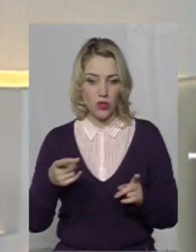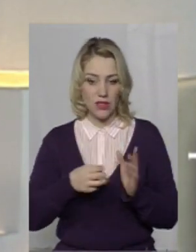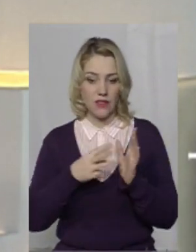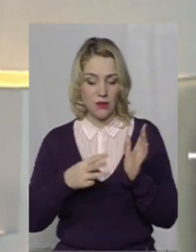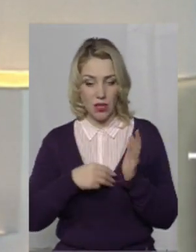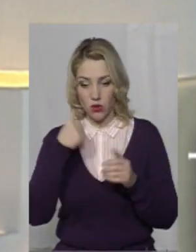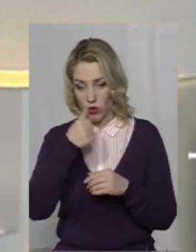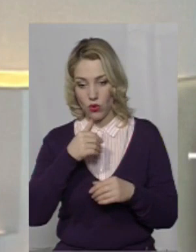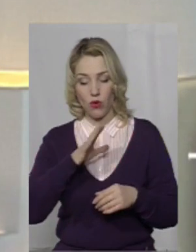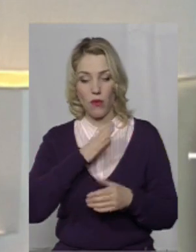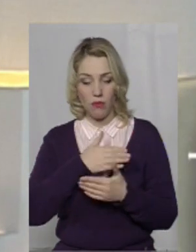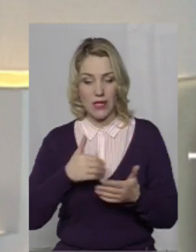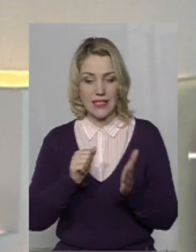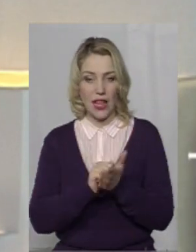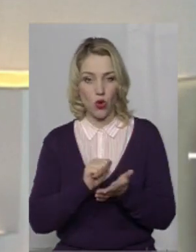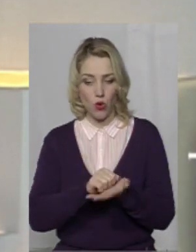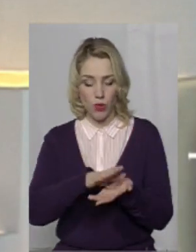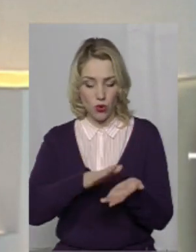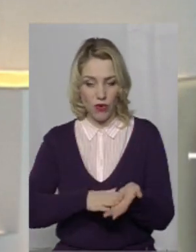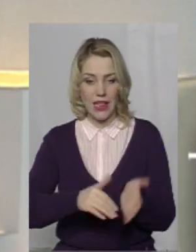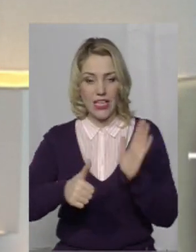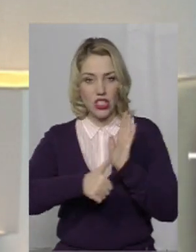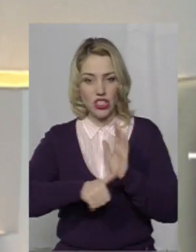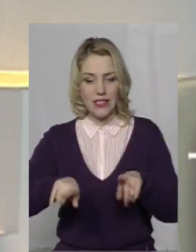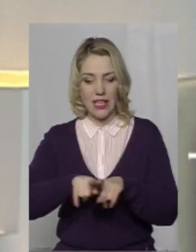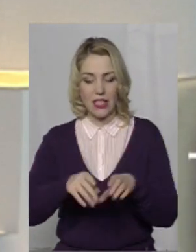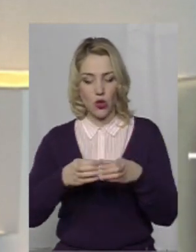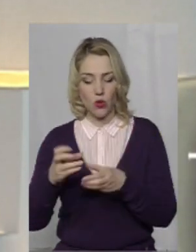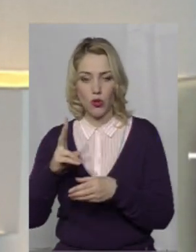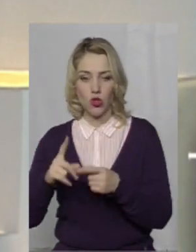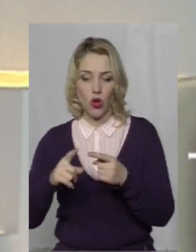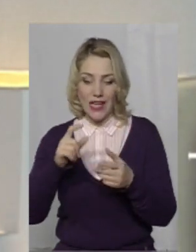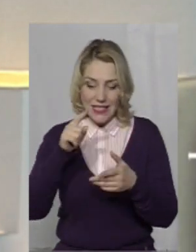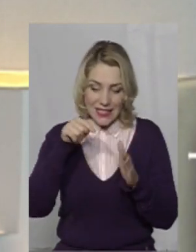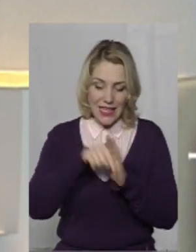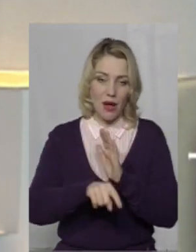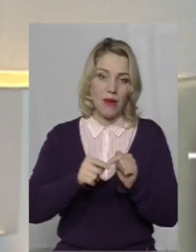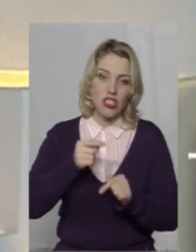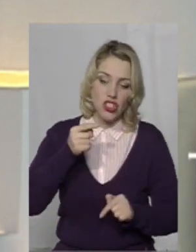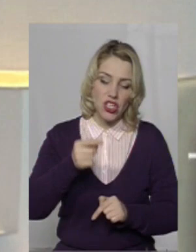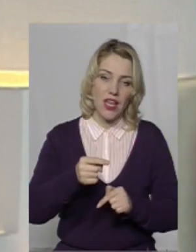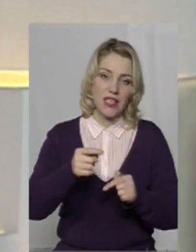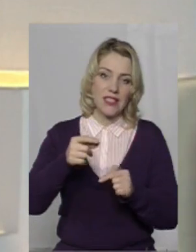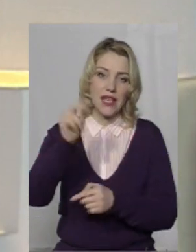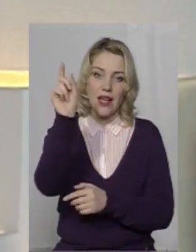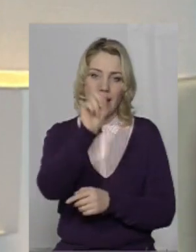року ми задокументували шість таких груп, які саме через написи на будинках, через